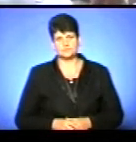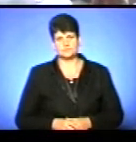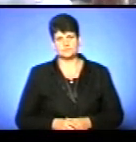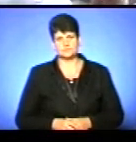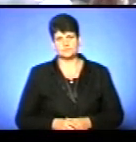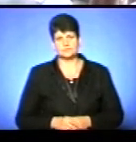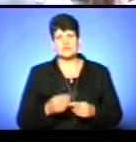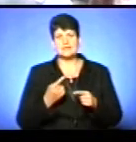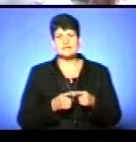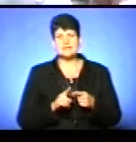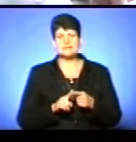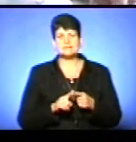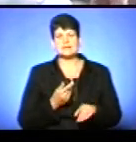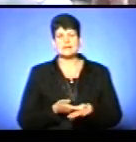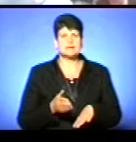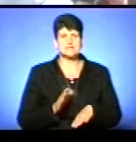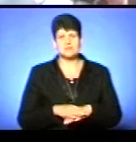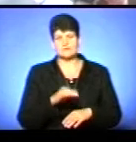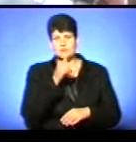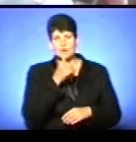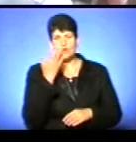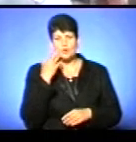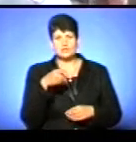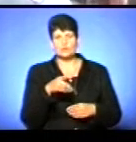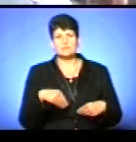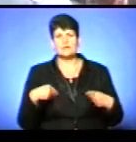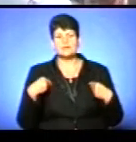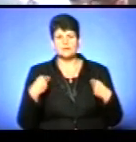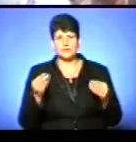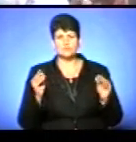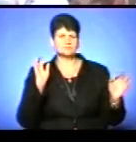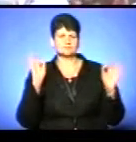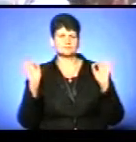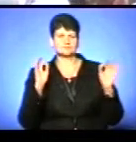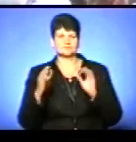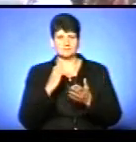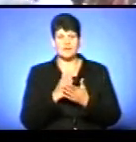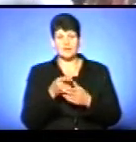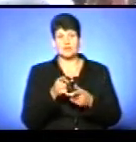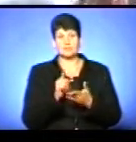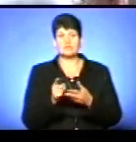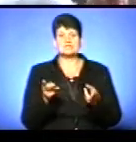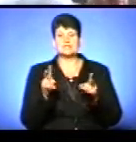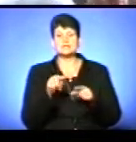Це найтяжче випробування, коли тобі дають, фанфари грають, і ти маєш лишитися тим, хто ти є.